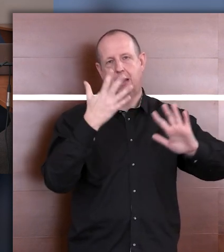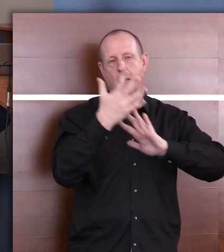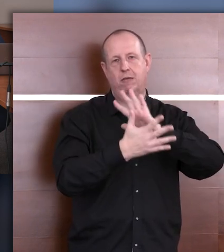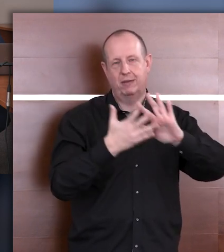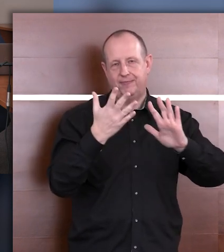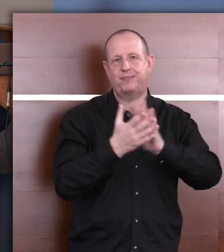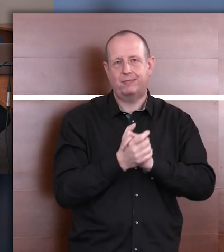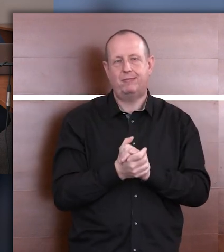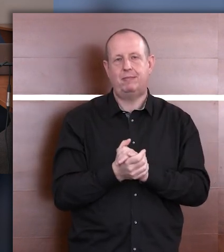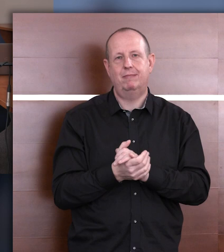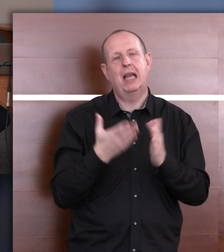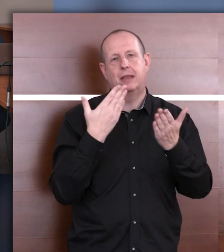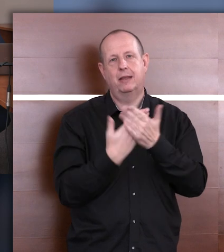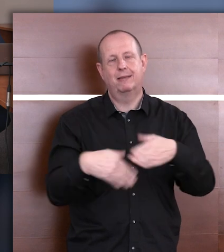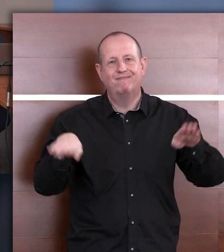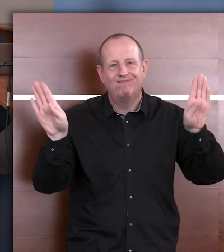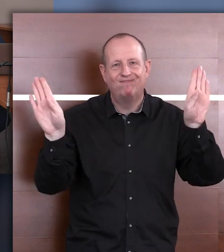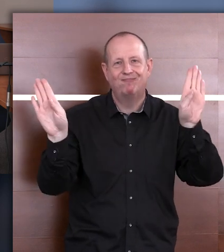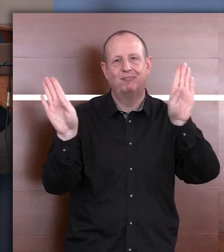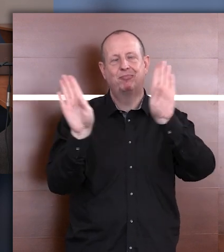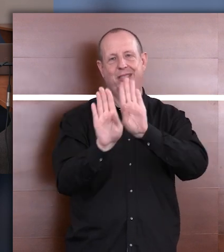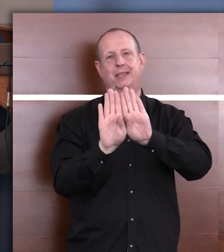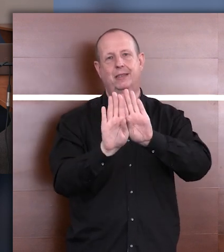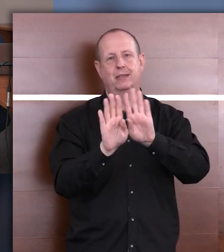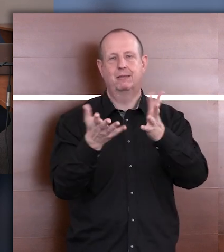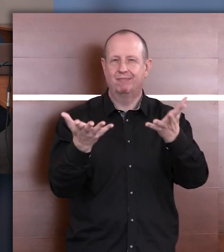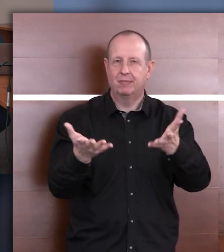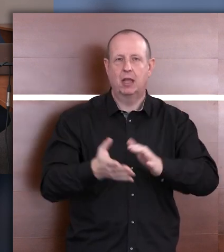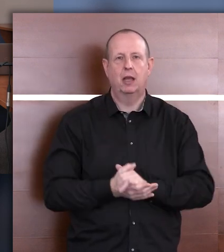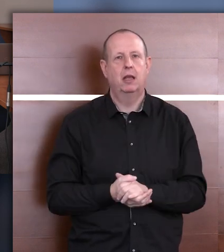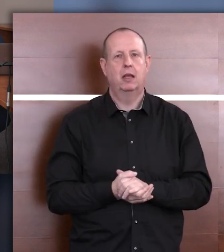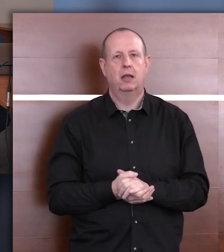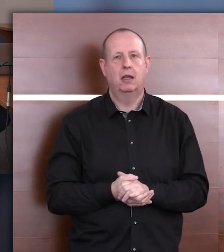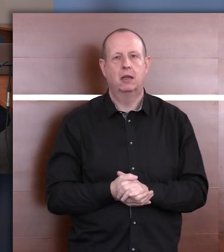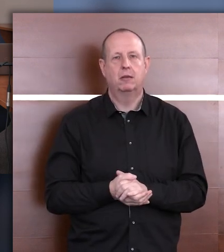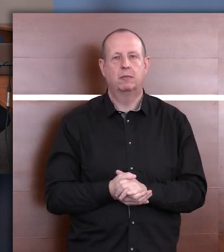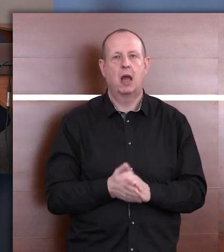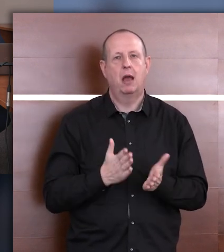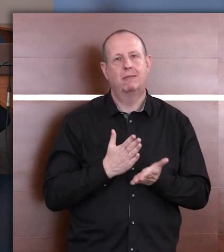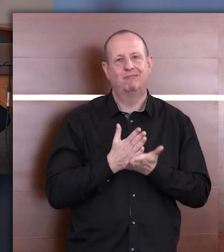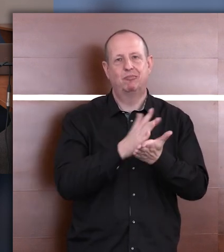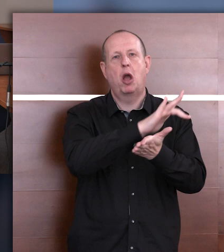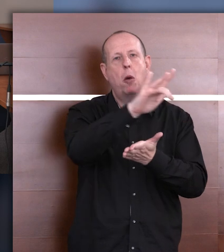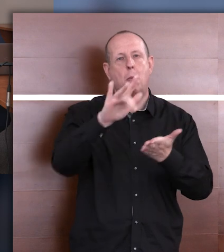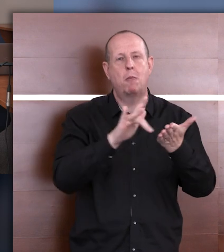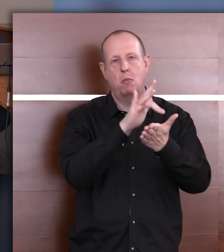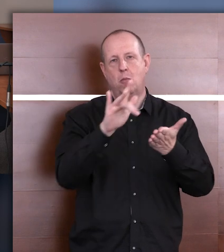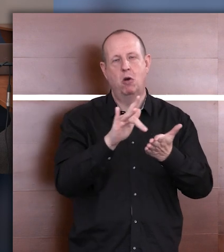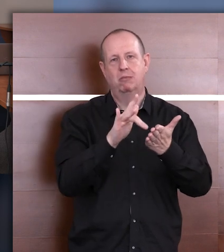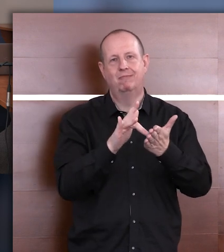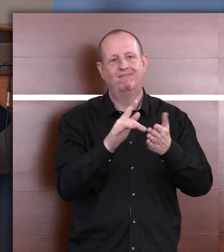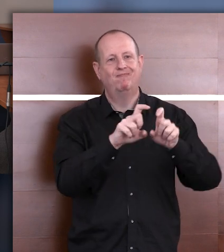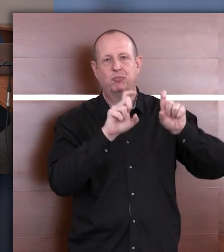I to taki zamknięty krąg. poradnie nie kierują, ponieważ wiedzą, że